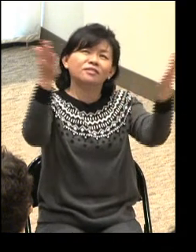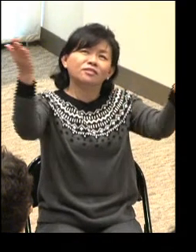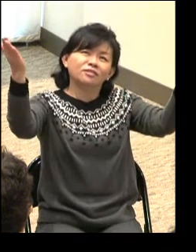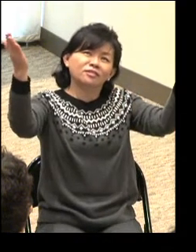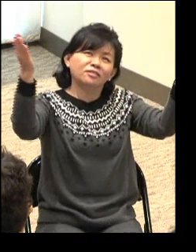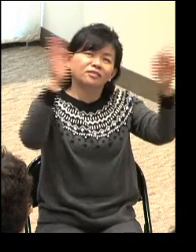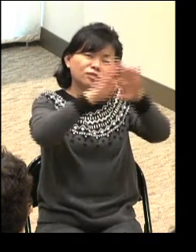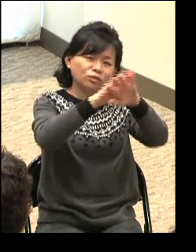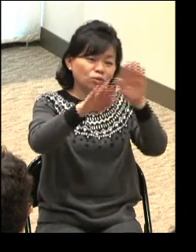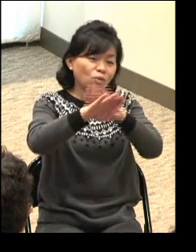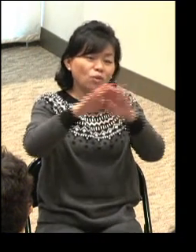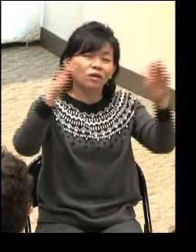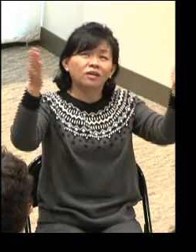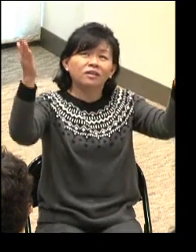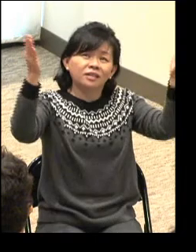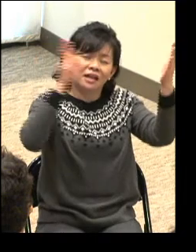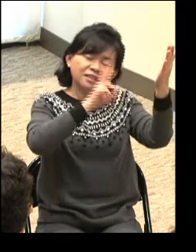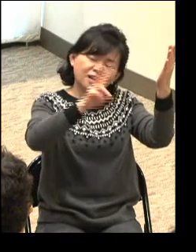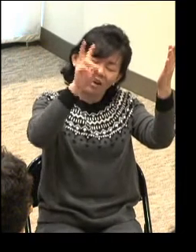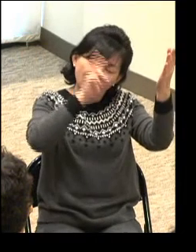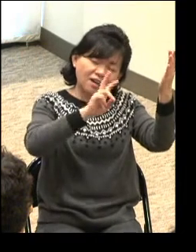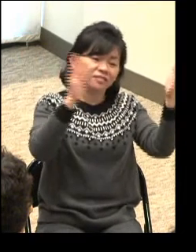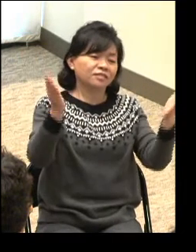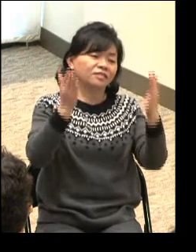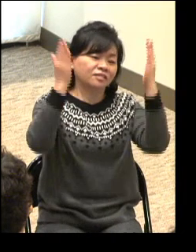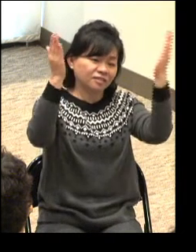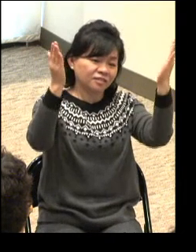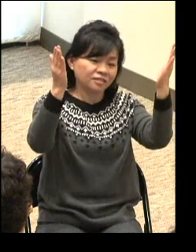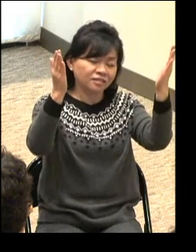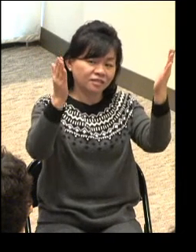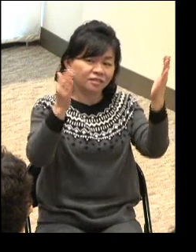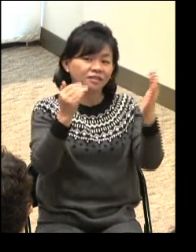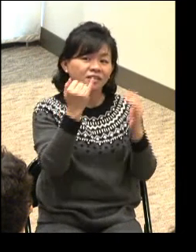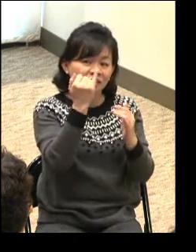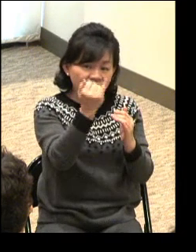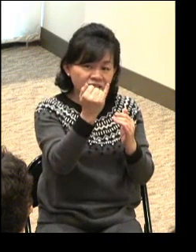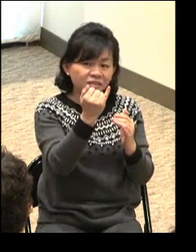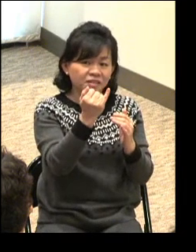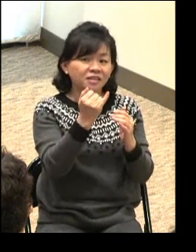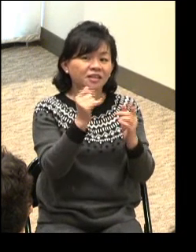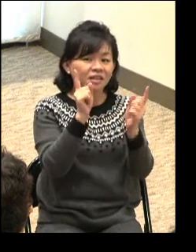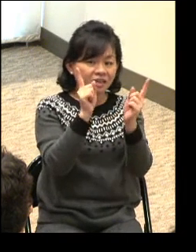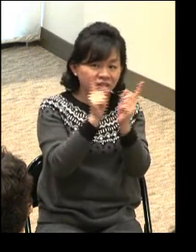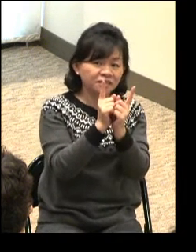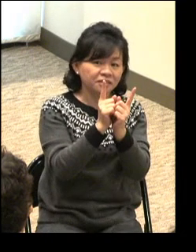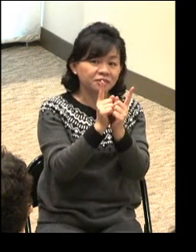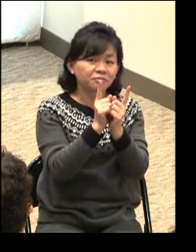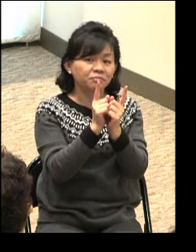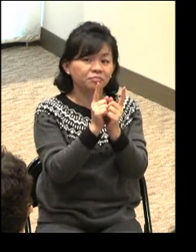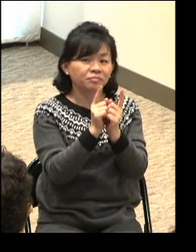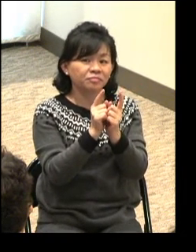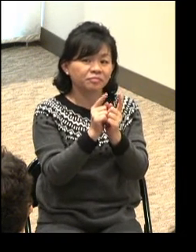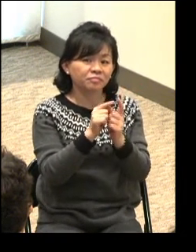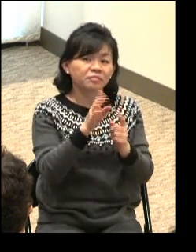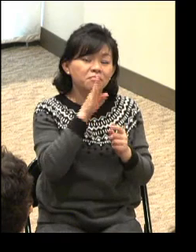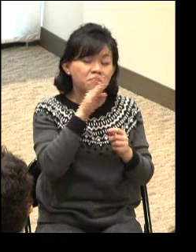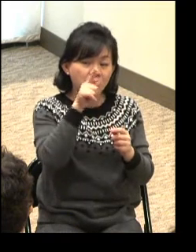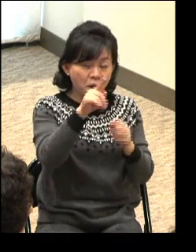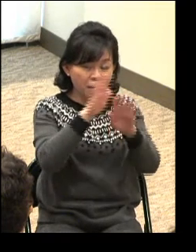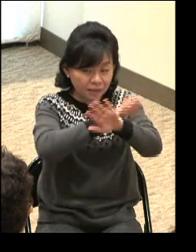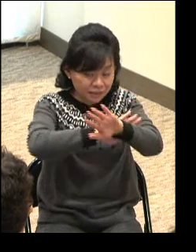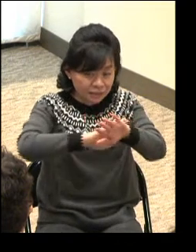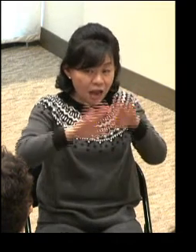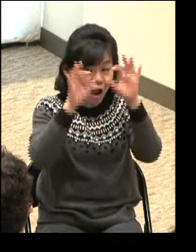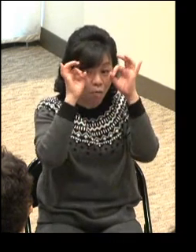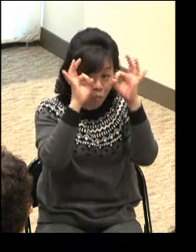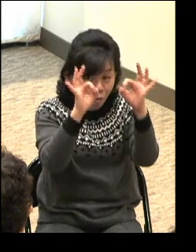표정으로 찬송을 드리고 그 뒤로는 사가리아와 엘리사벳의 모습이 보이죠 본문의 표현을 잘